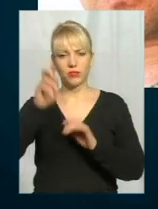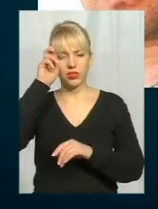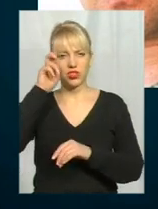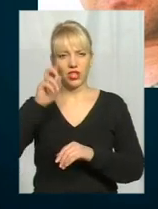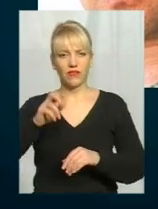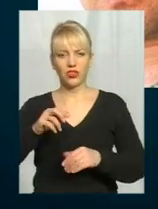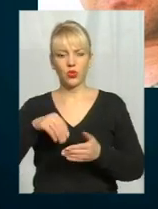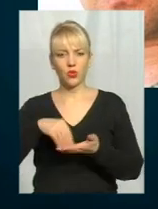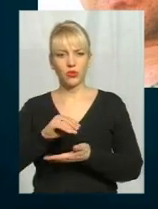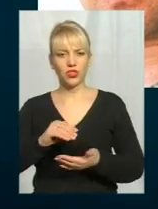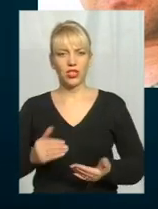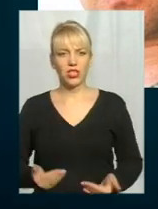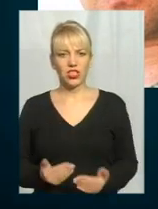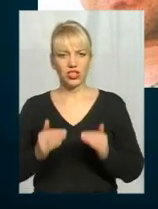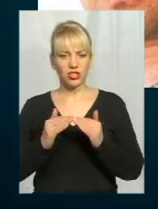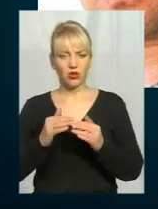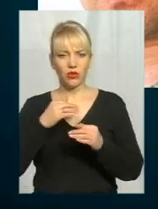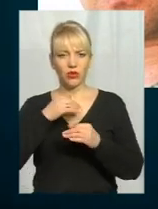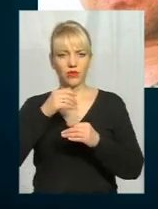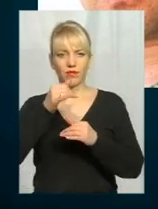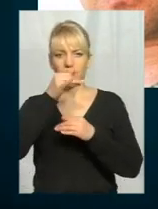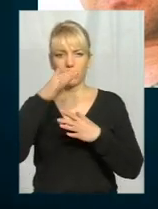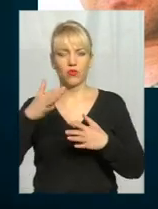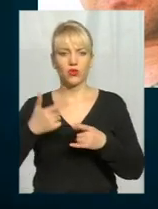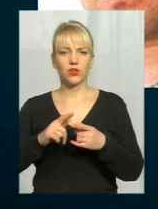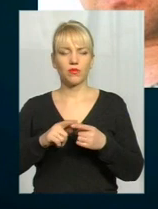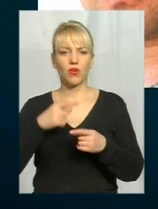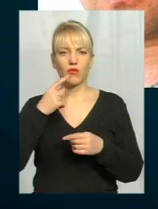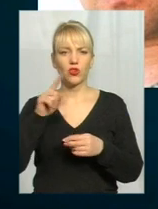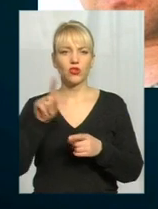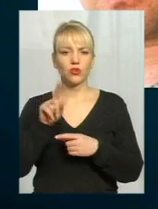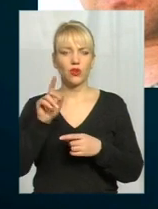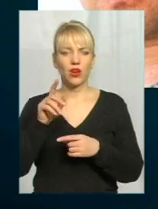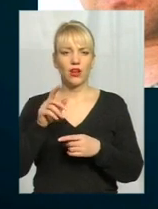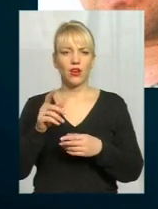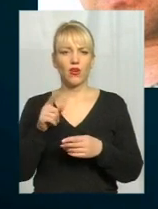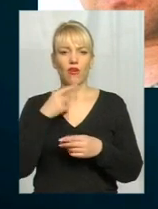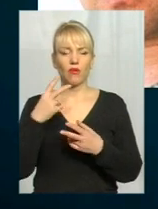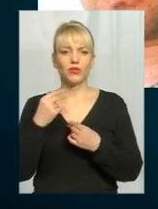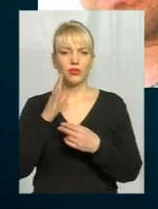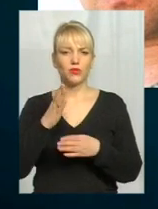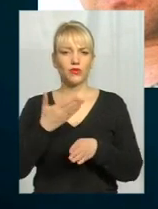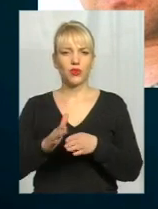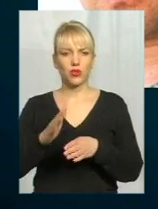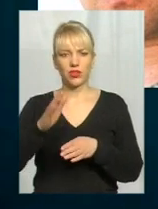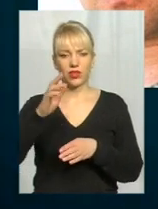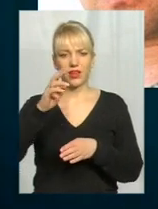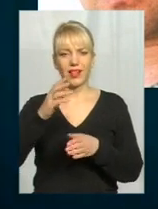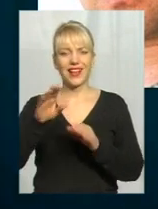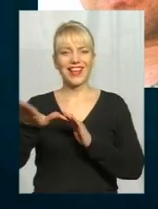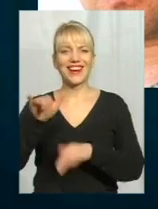знаю, що рішили виділити гроші, безпроцентний кредит на житло, або 50% держава вертає.